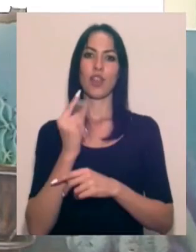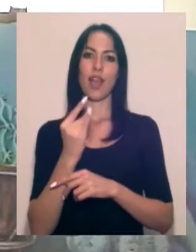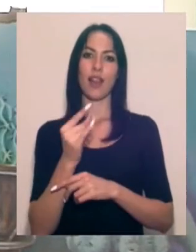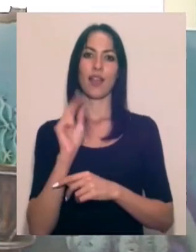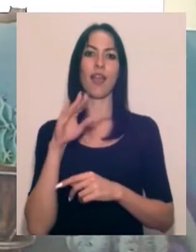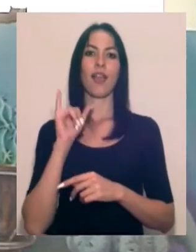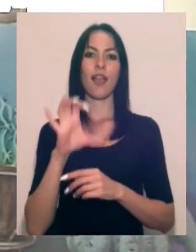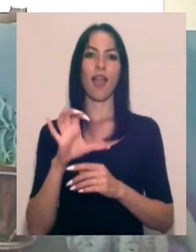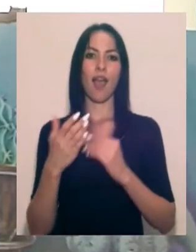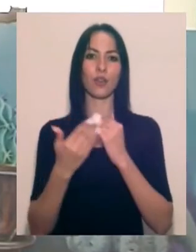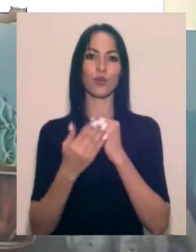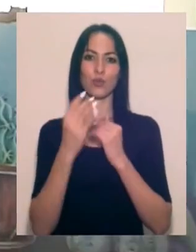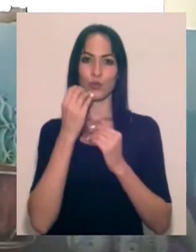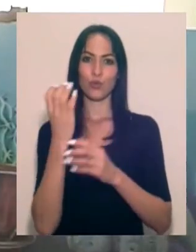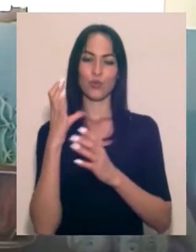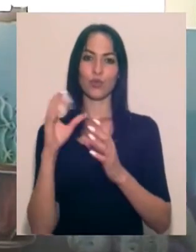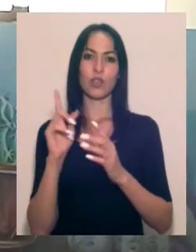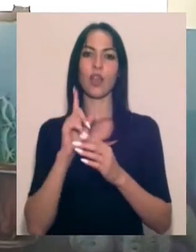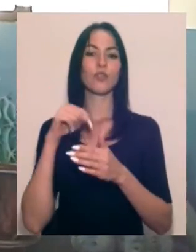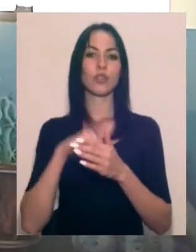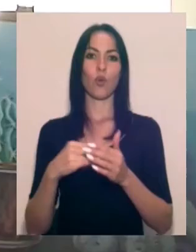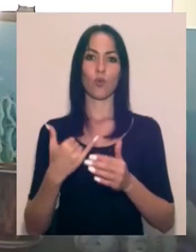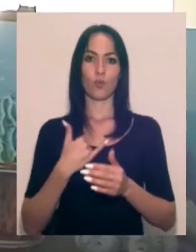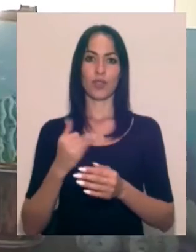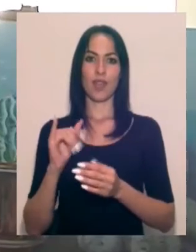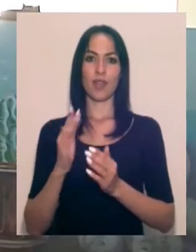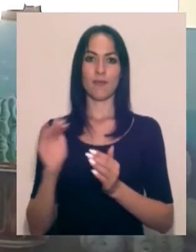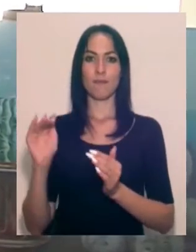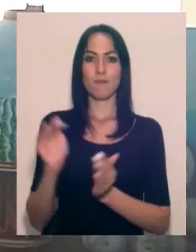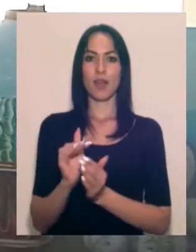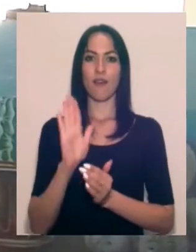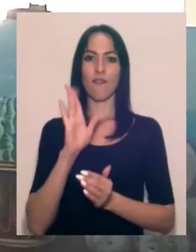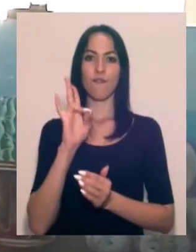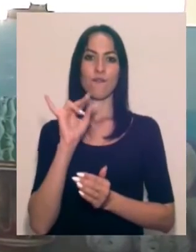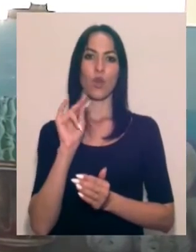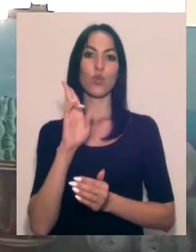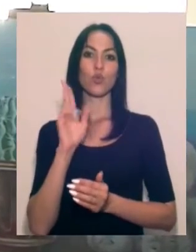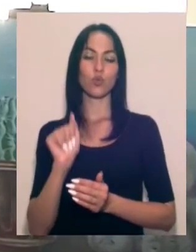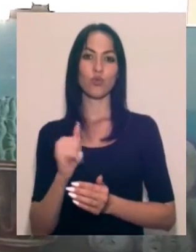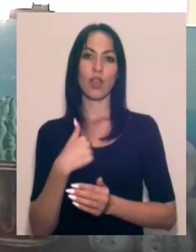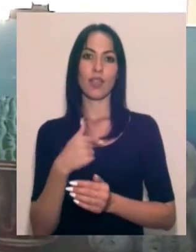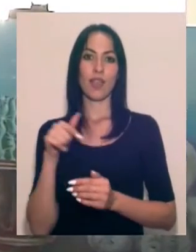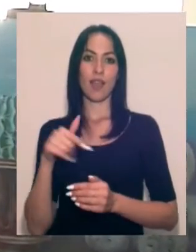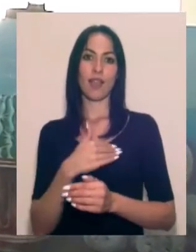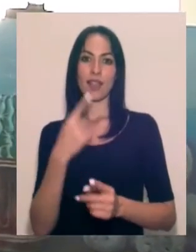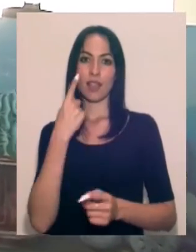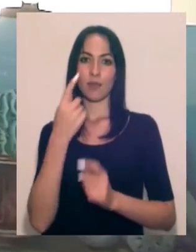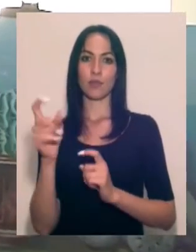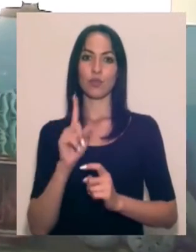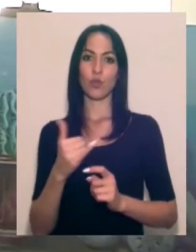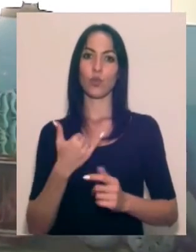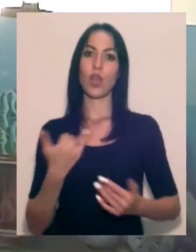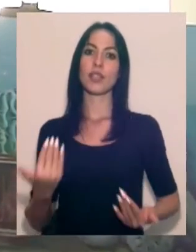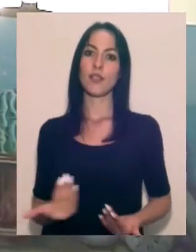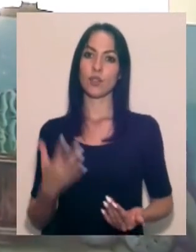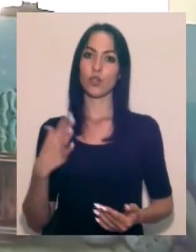символи заклала. У мене росте маленькая внучка, і в цій роботі я хотіла її підтримувати, що в нашій житті чекають